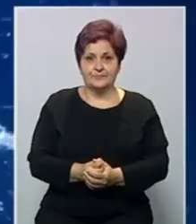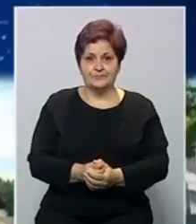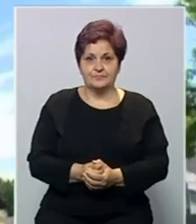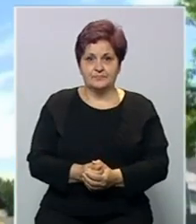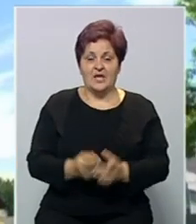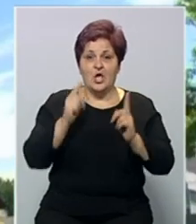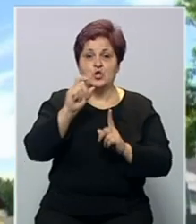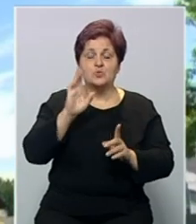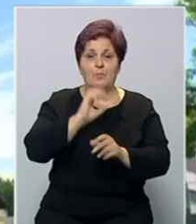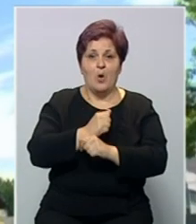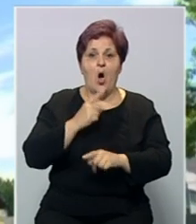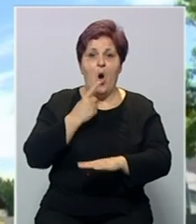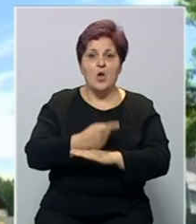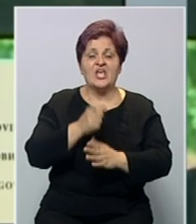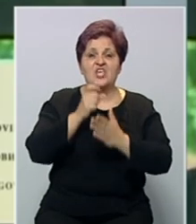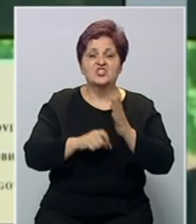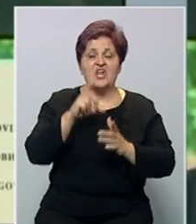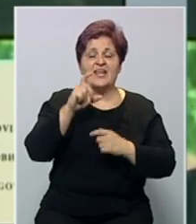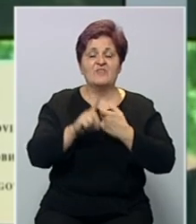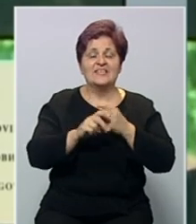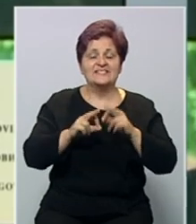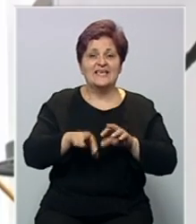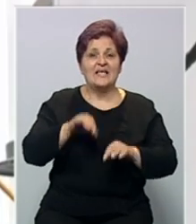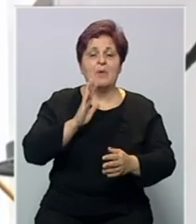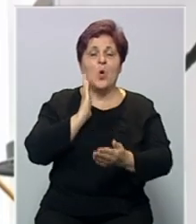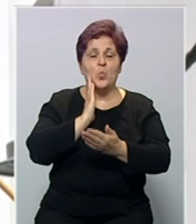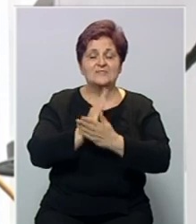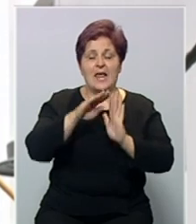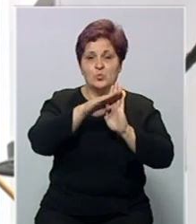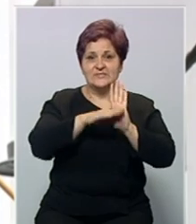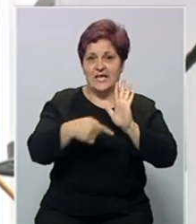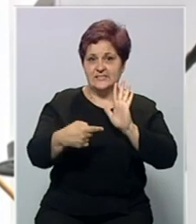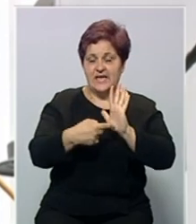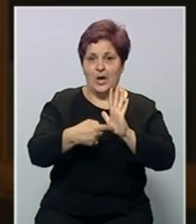Sud BiH odlučio, članovi CIK-a su izabrani u skladu sa zakonom.